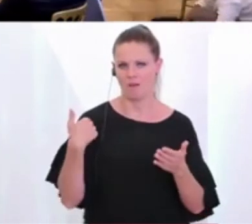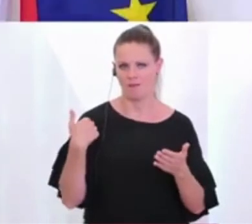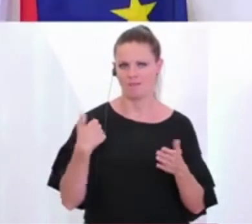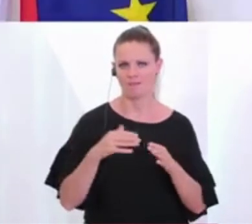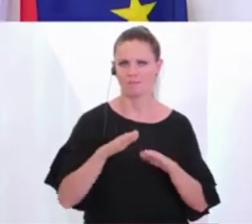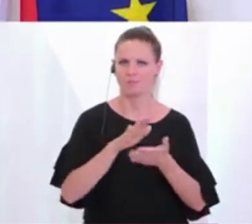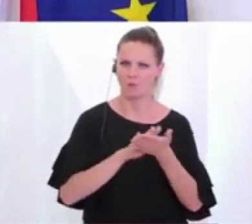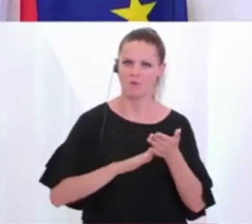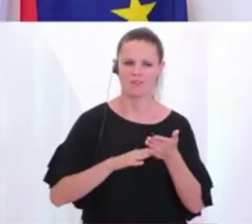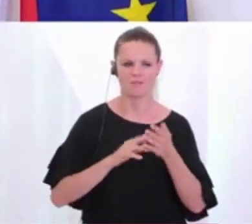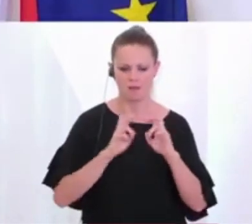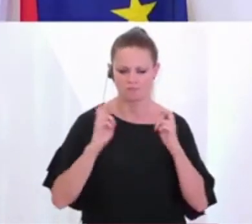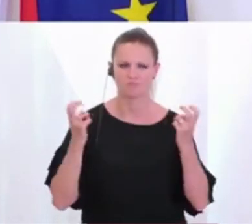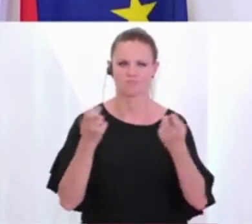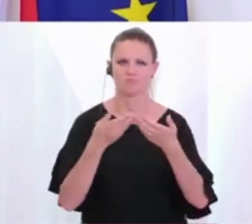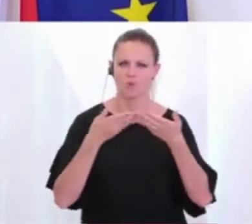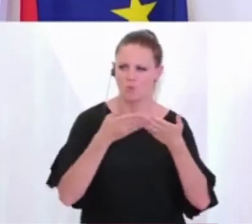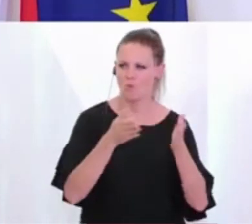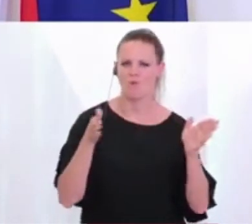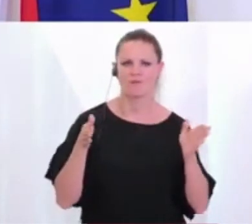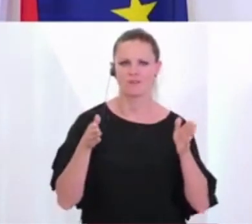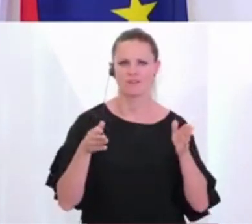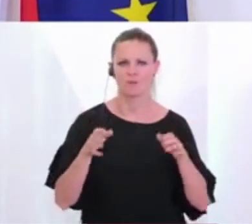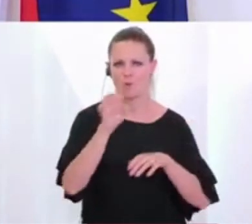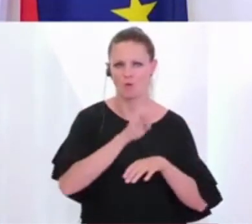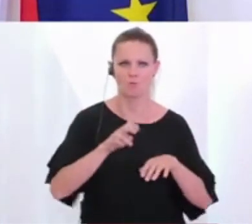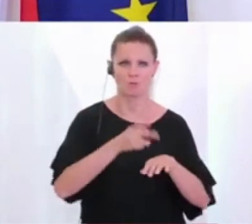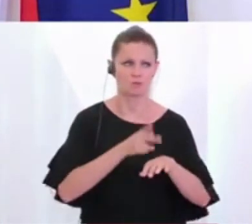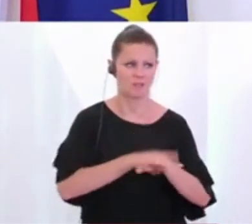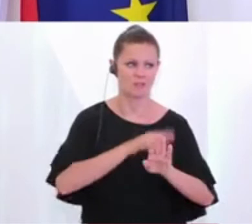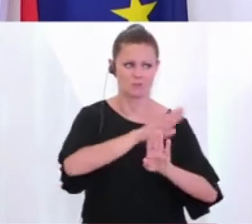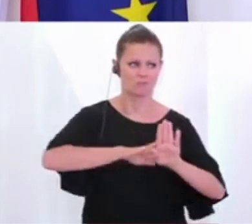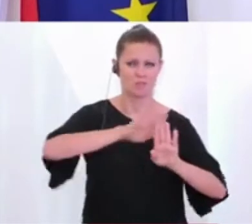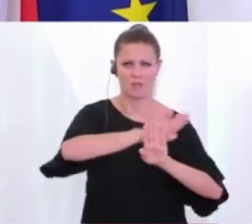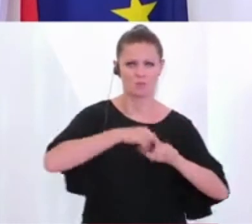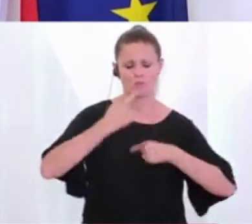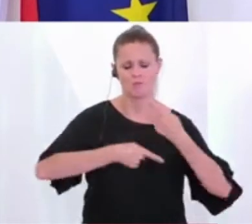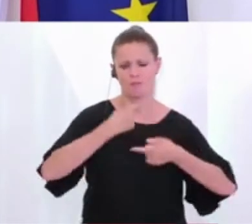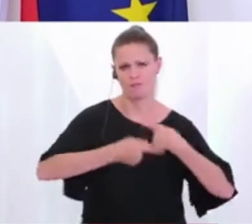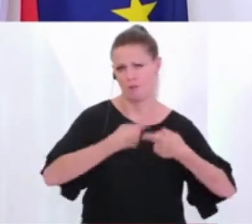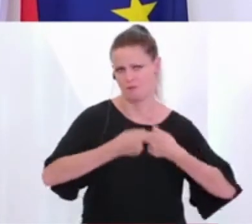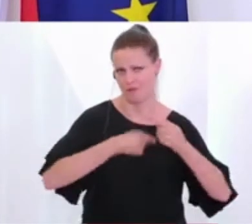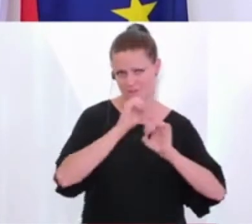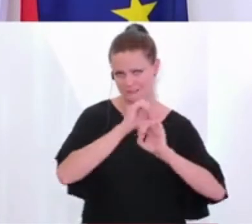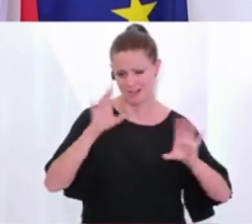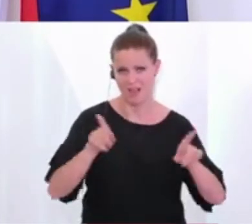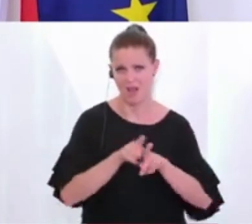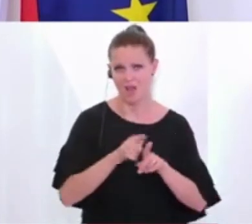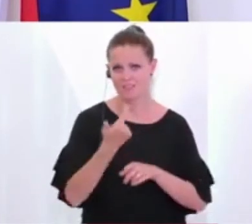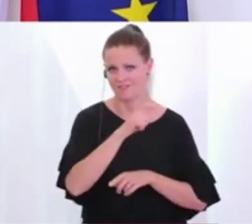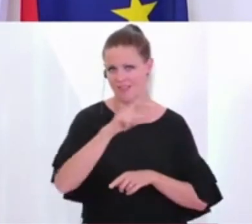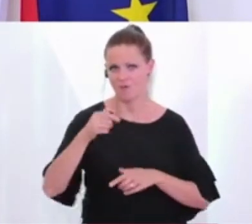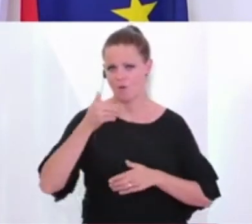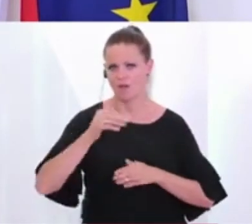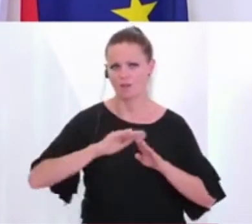uns die Öffnungen überlegt haben gegenüber europäischen Staaten, das läuft natürlich im Hintergrund die ganze Zeit weiter. Wir haben natürlich auch diesen 14-Tage